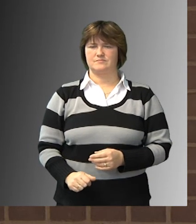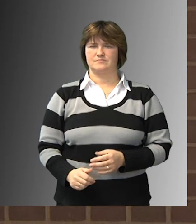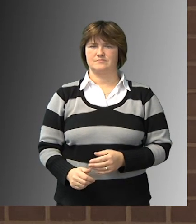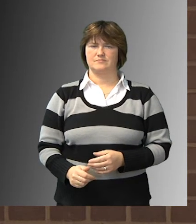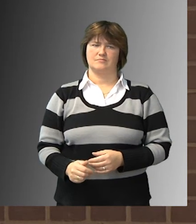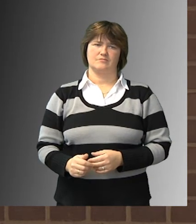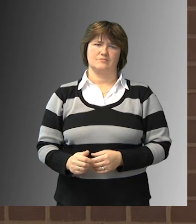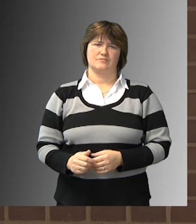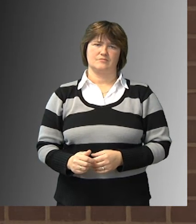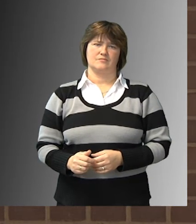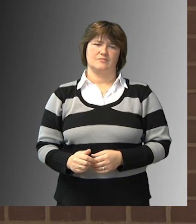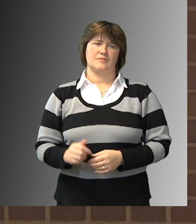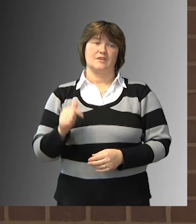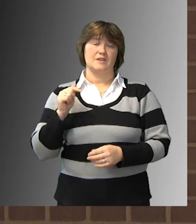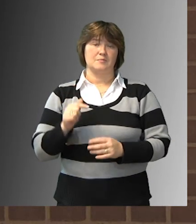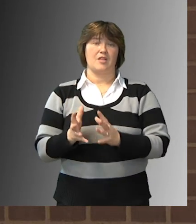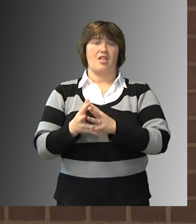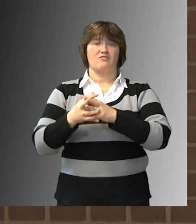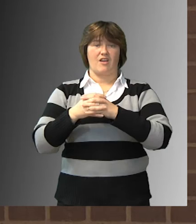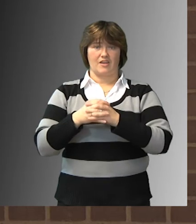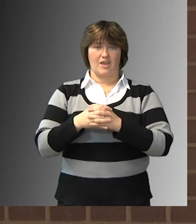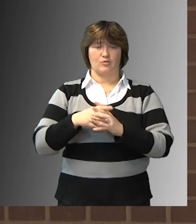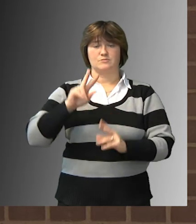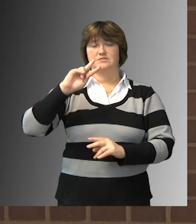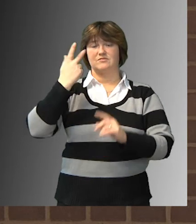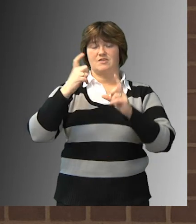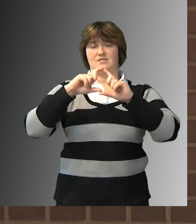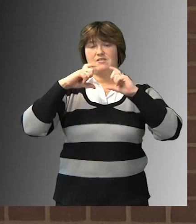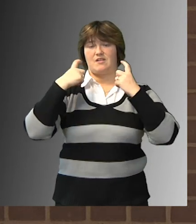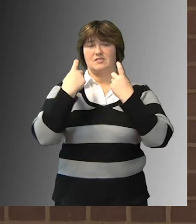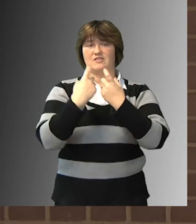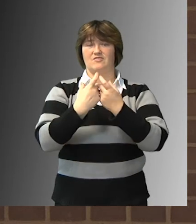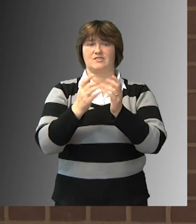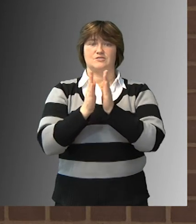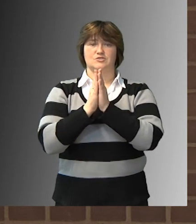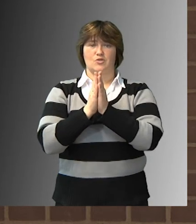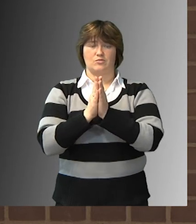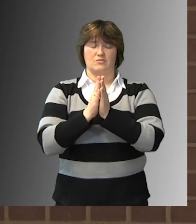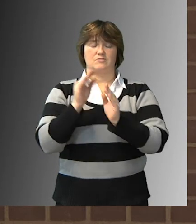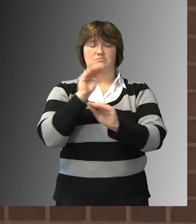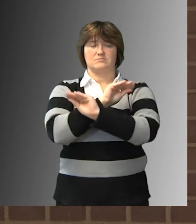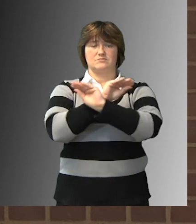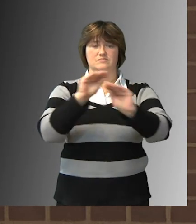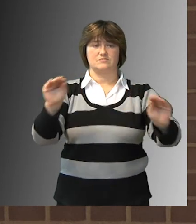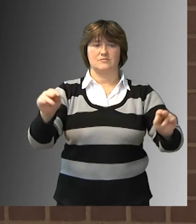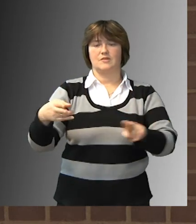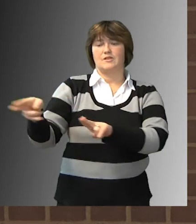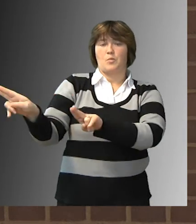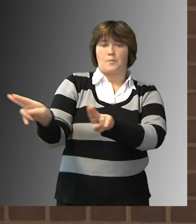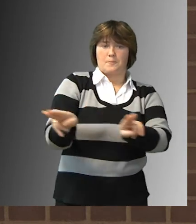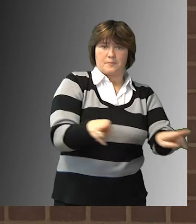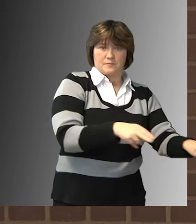In dem Evangelium des zweiten Adventssonntags werden wir aufgerufen, kehrt um,